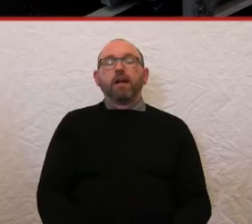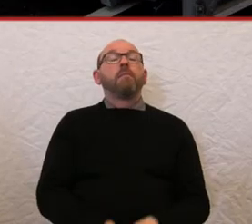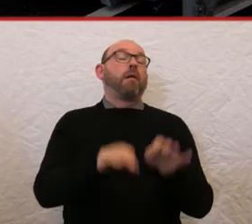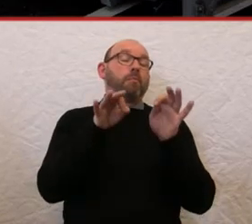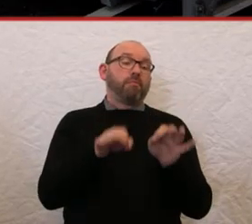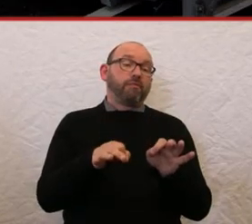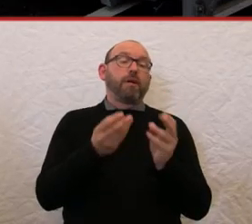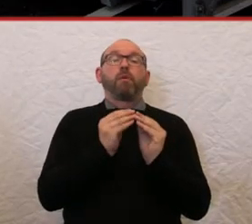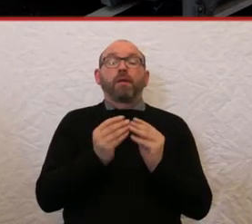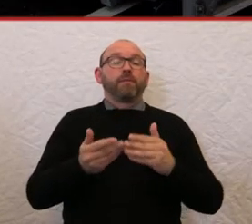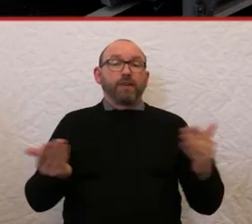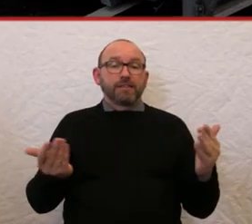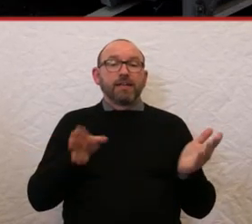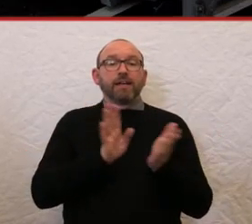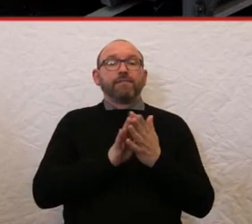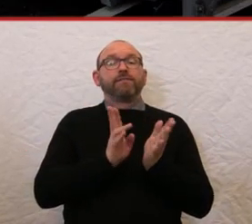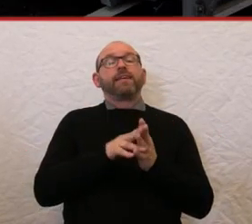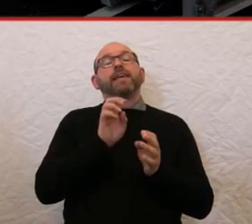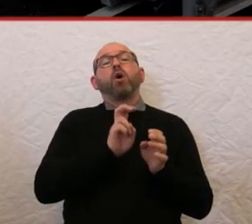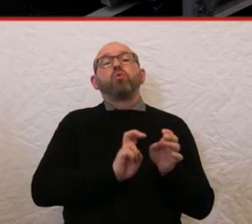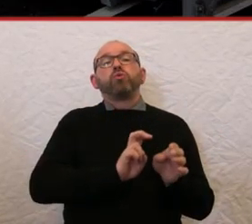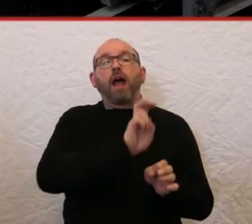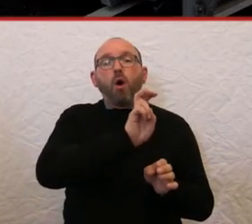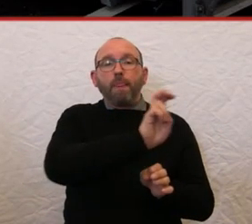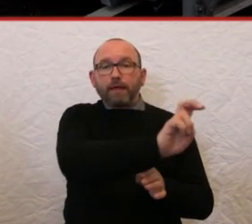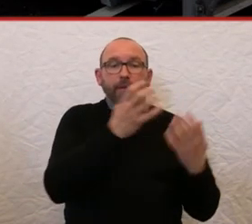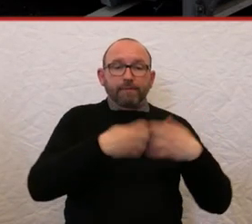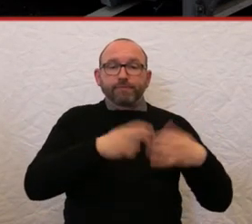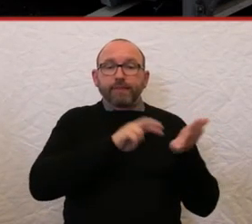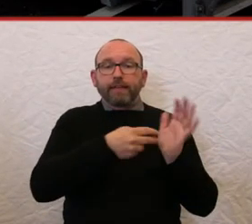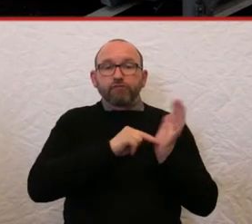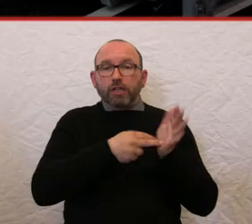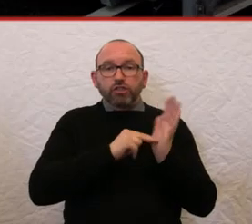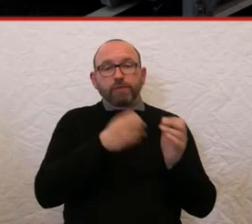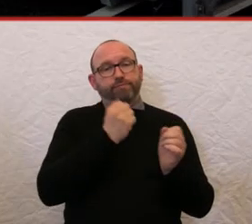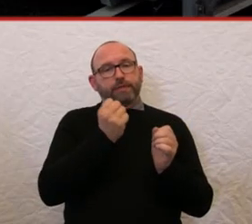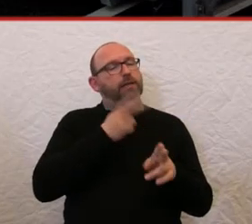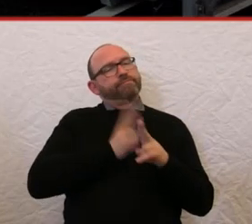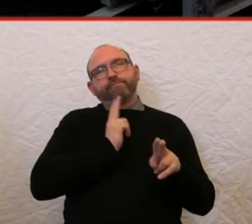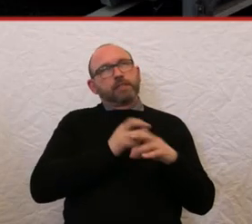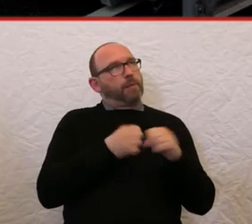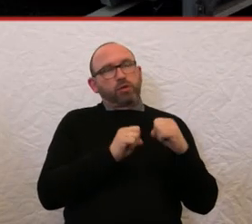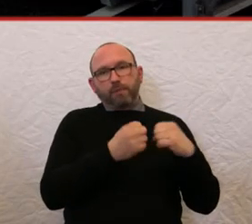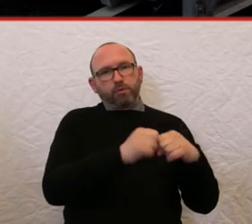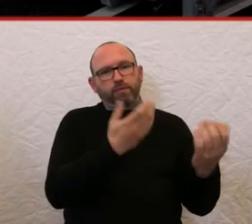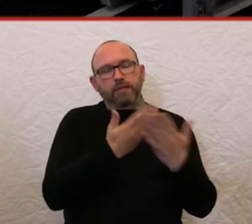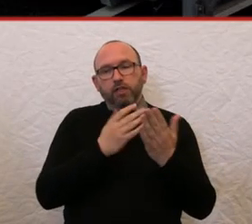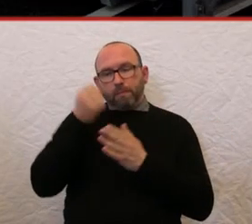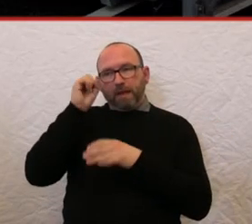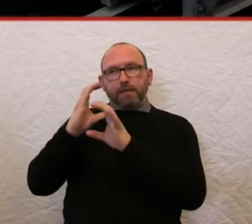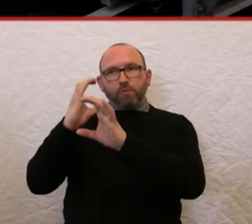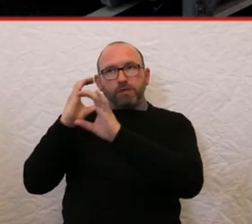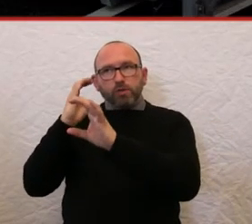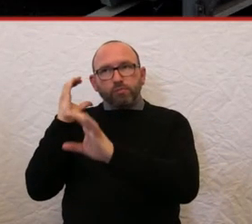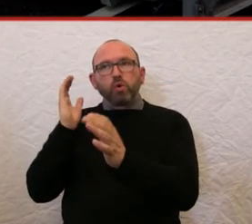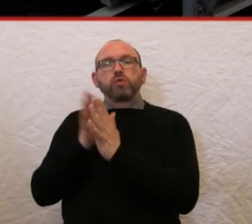so viel Hydraulik und so, dass das Ding wahrscheinlich permanent kaputt sein wird. Die Erfahrung kennen wir ja aus den Bussen in Berlin und auch aus